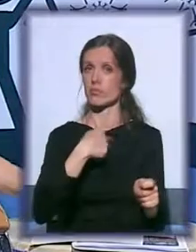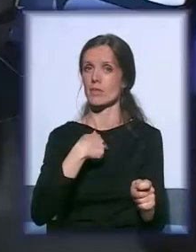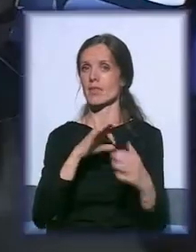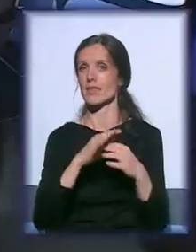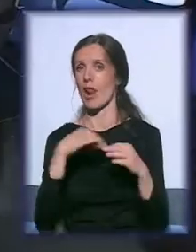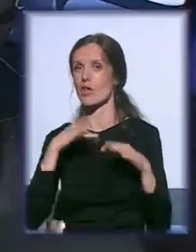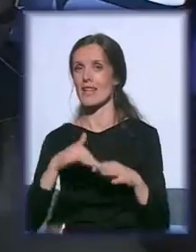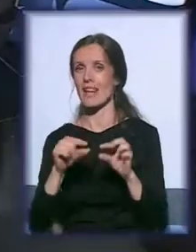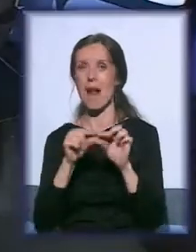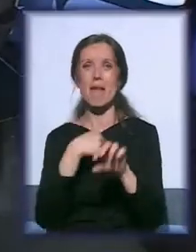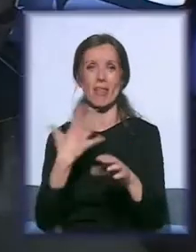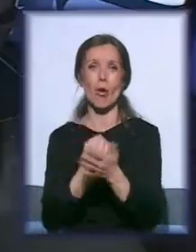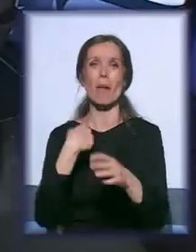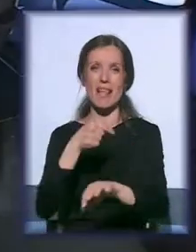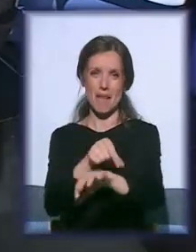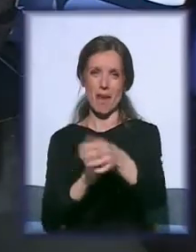narokvicom ovim koje sam dobila.